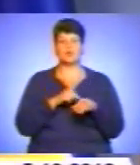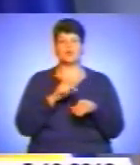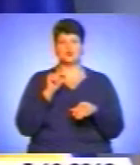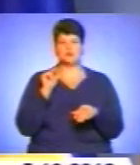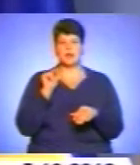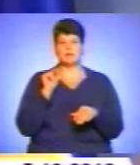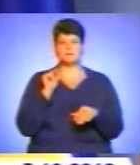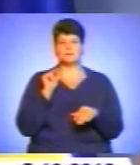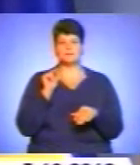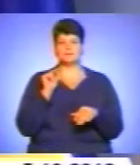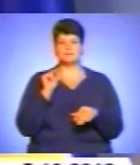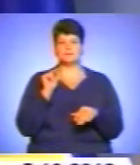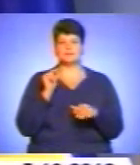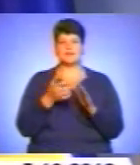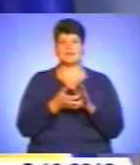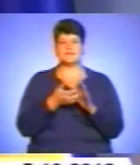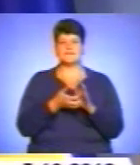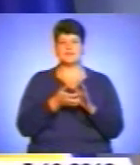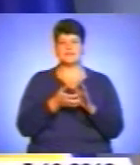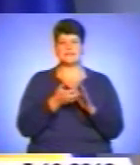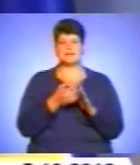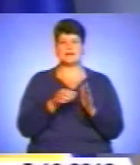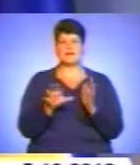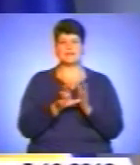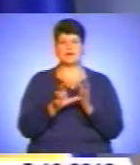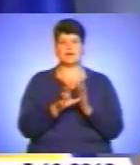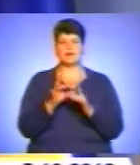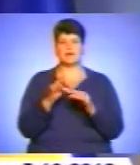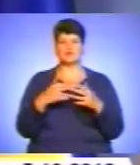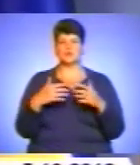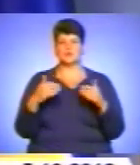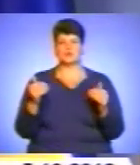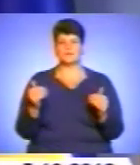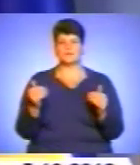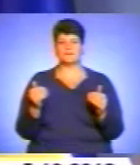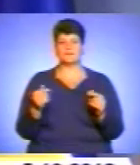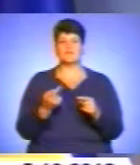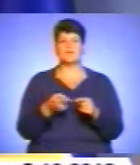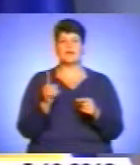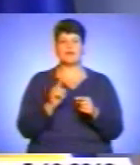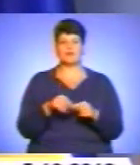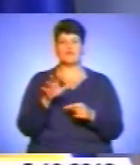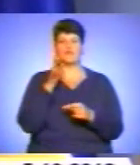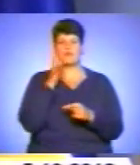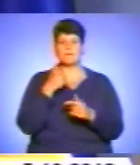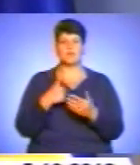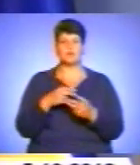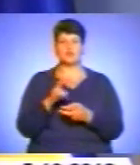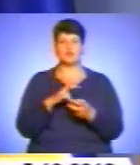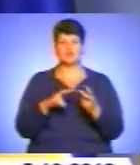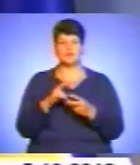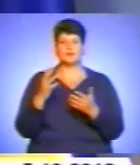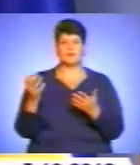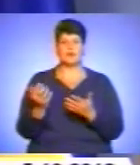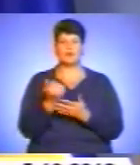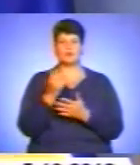дефіцит енергоресурсів, в цьому час ми іщемо і знаходимо